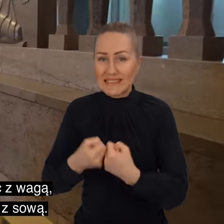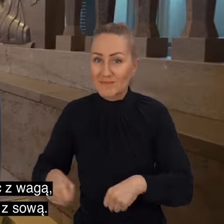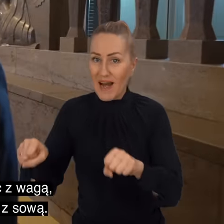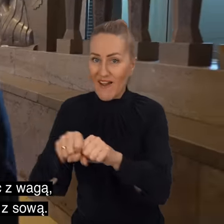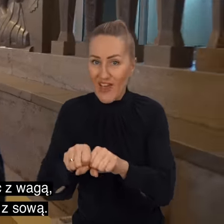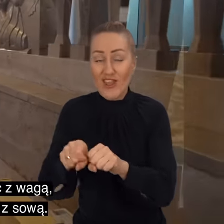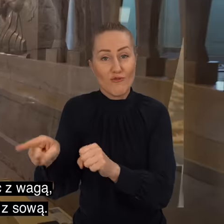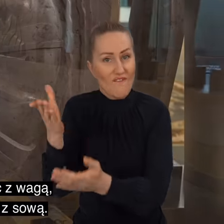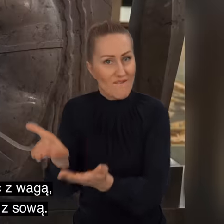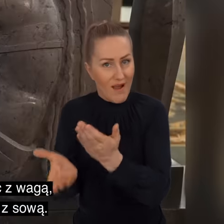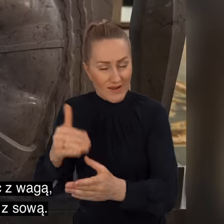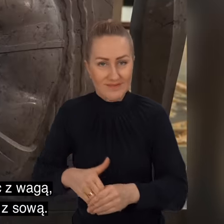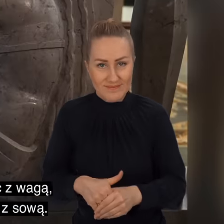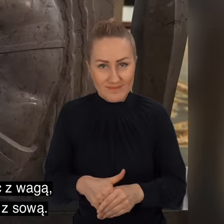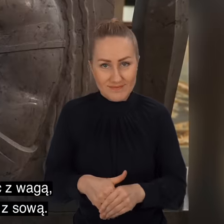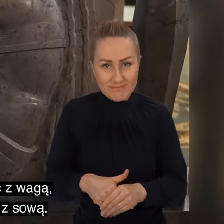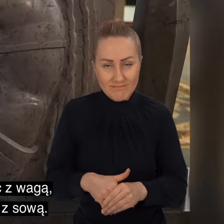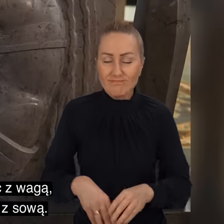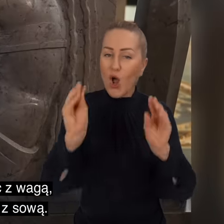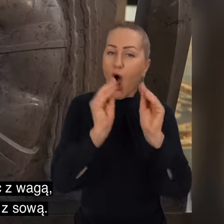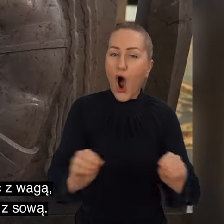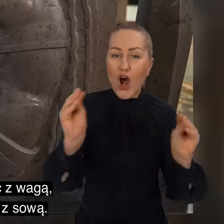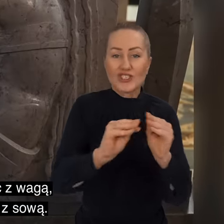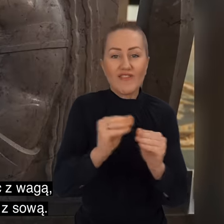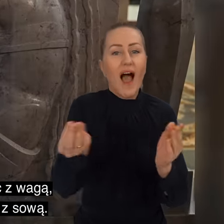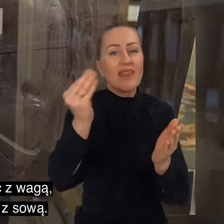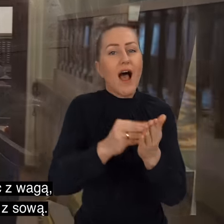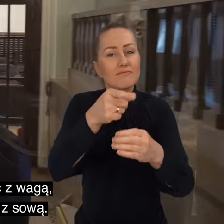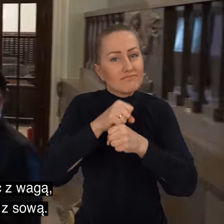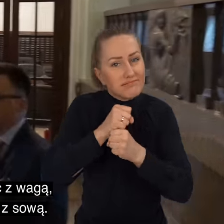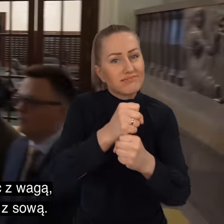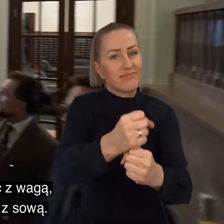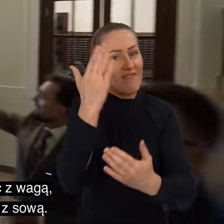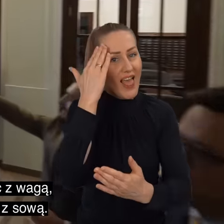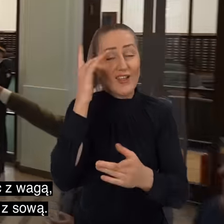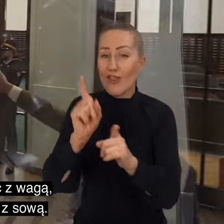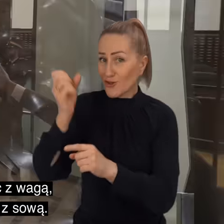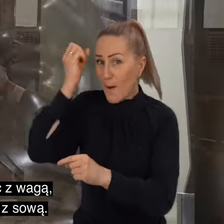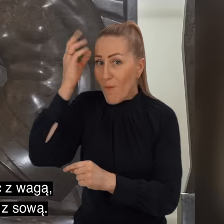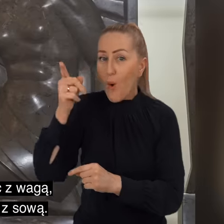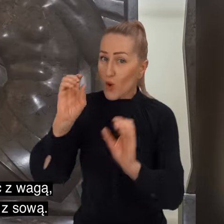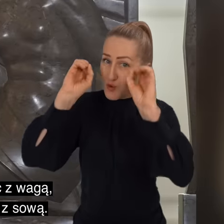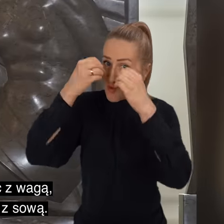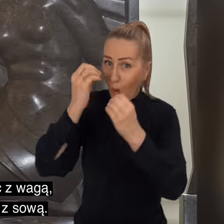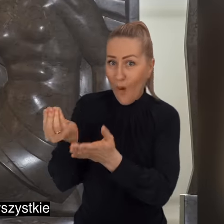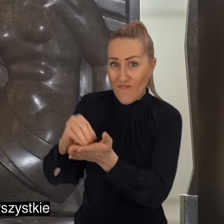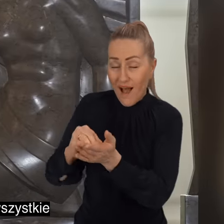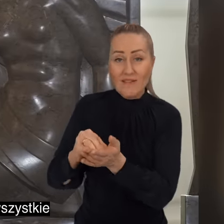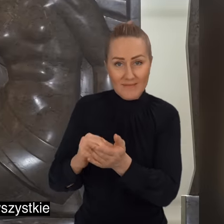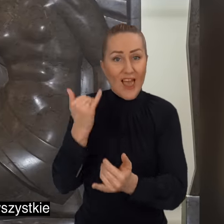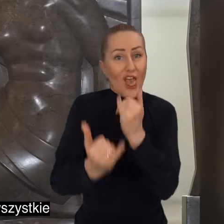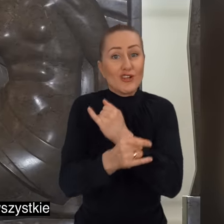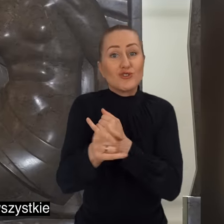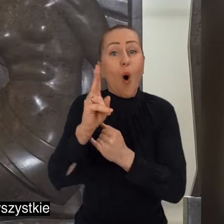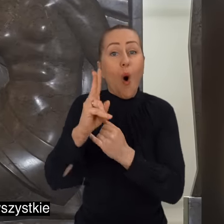sprawiedliwość z wagą, oświata z kagankiem i mądrość z sobą i jeśli